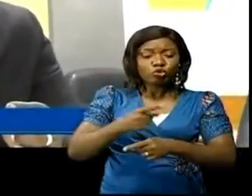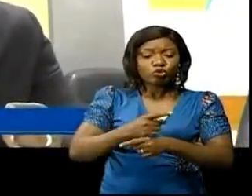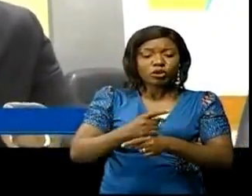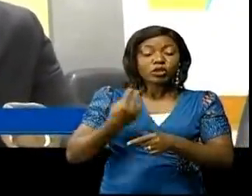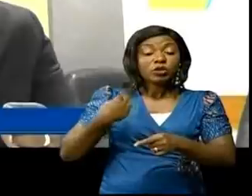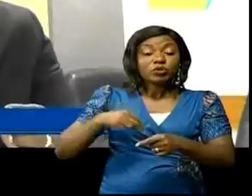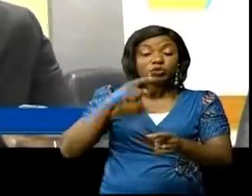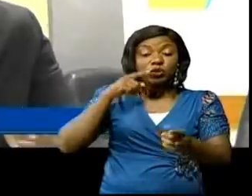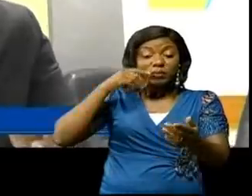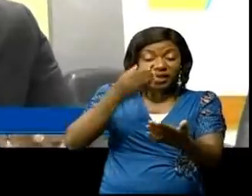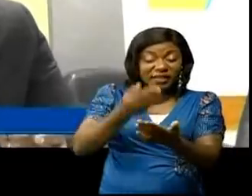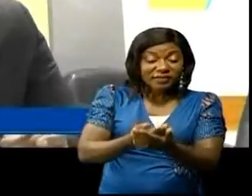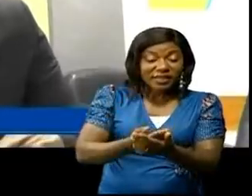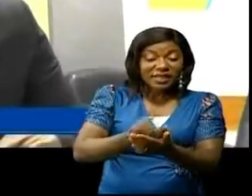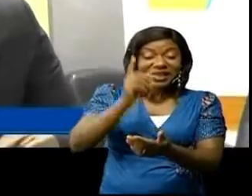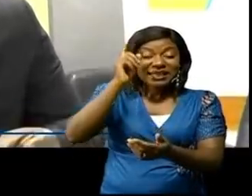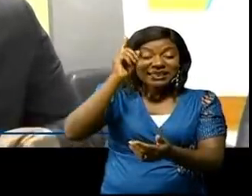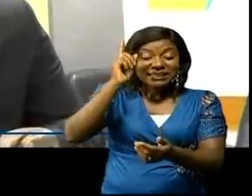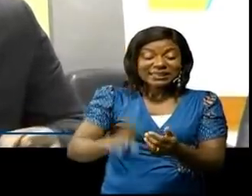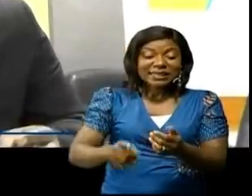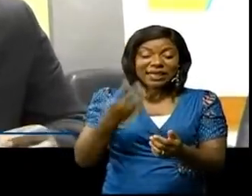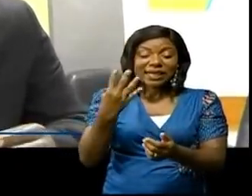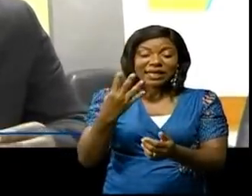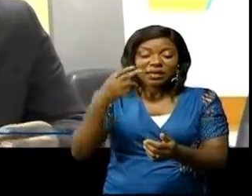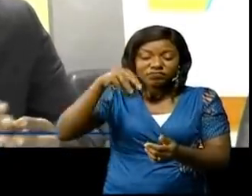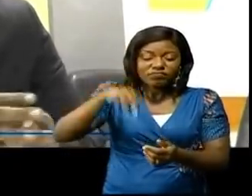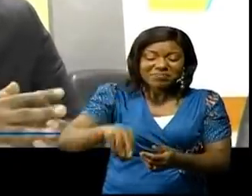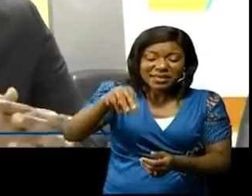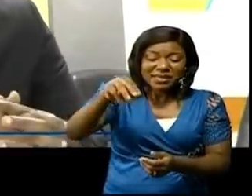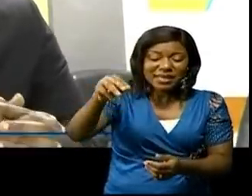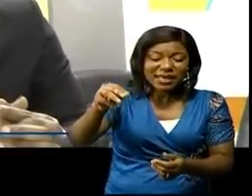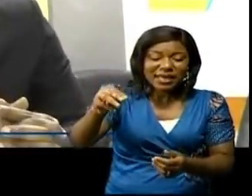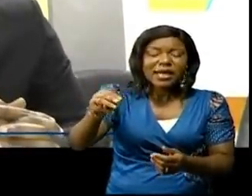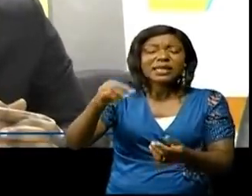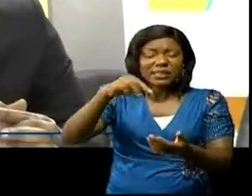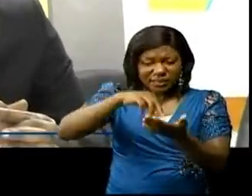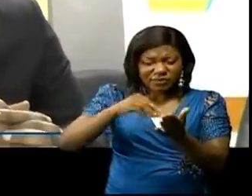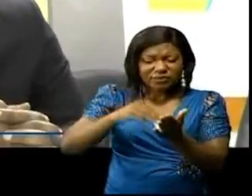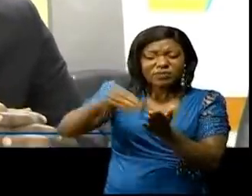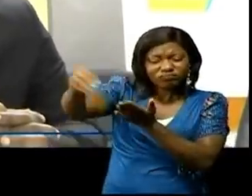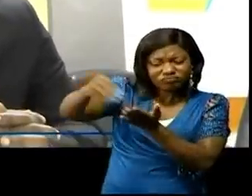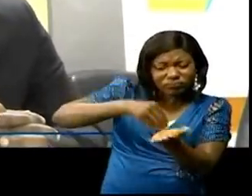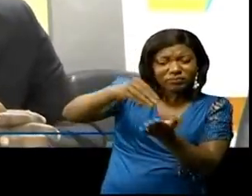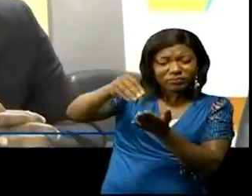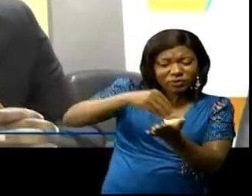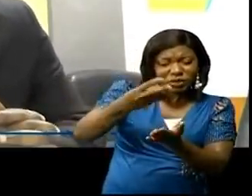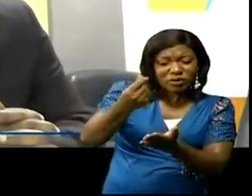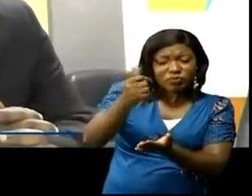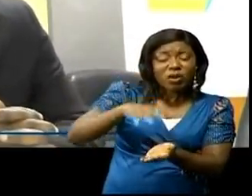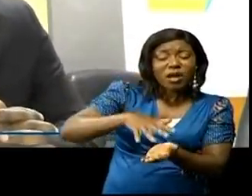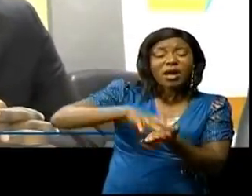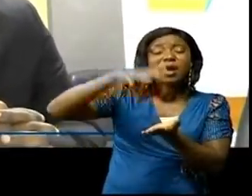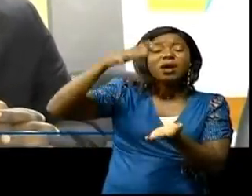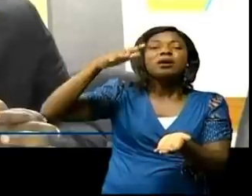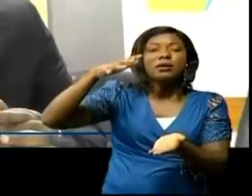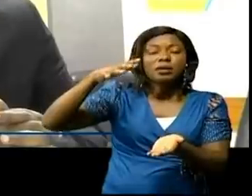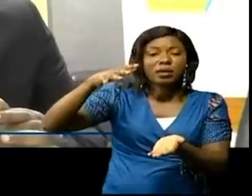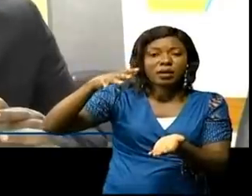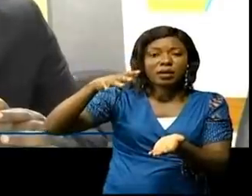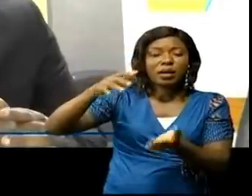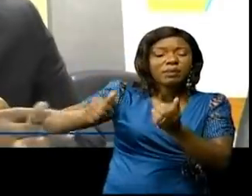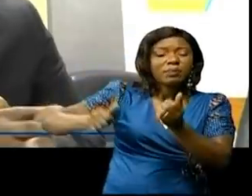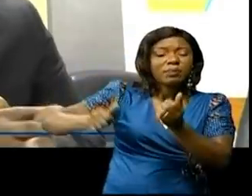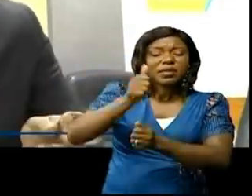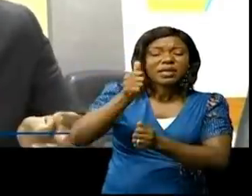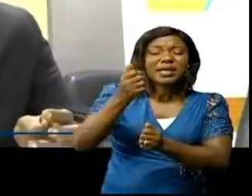114 milliards de productions. Ça signifie que nous avons multiplié nos recettes à plus de